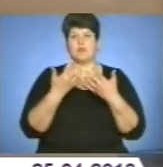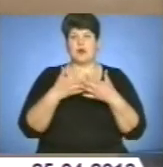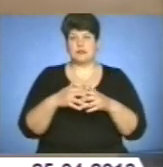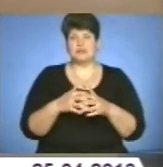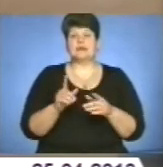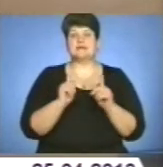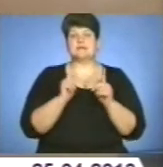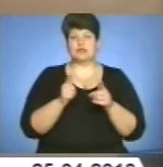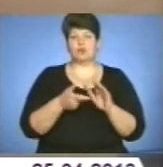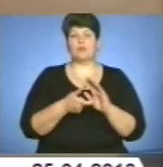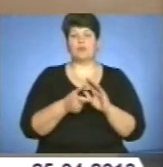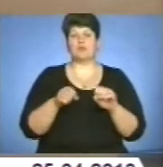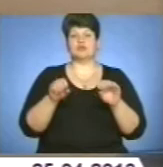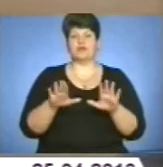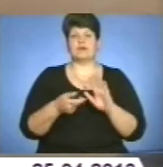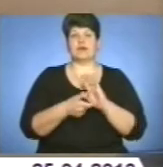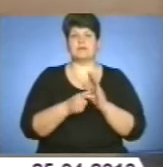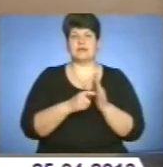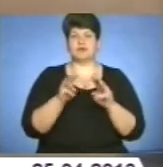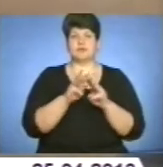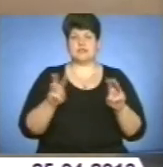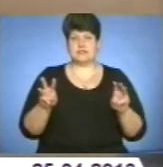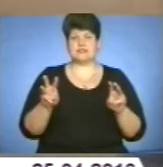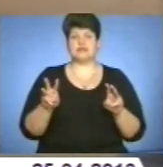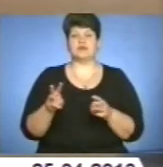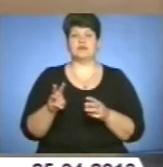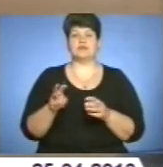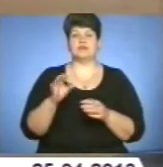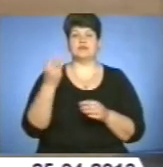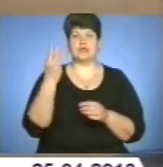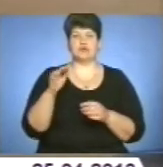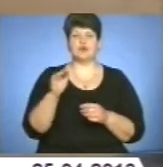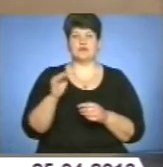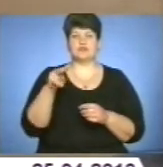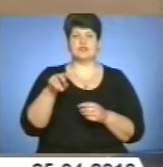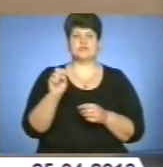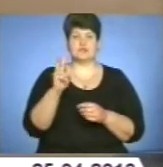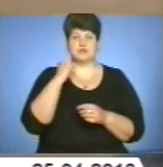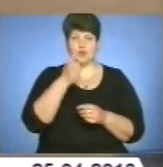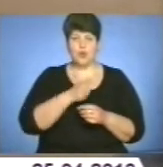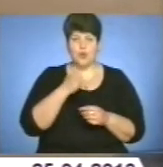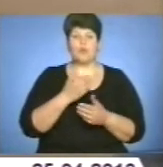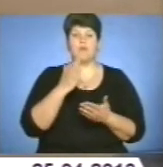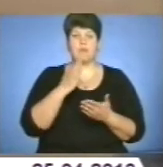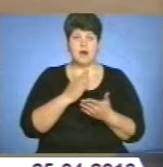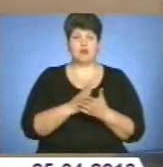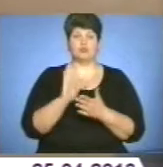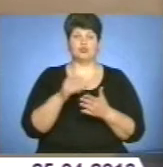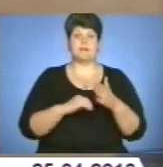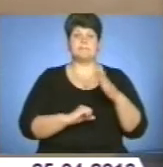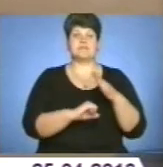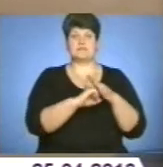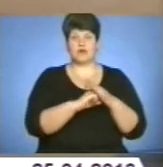згідно постанови Кабінету міністрів номер 943 від 03 жовтня 2012 року, мають бути підставою